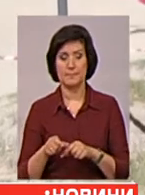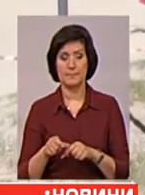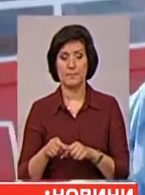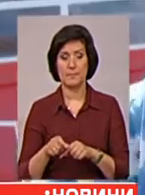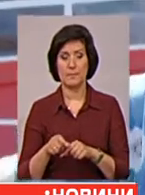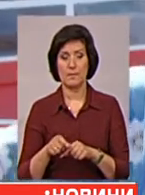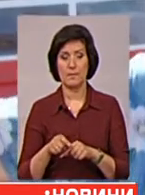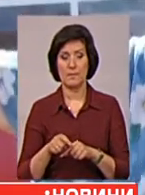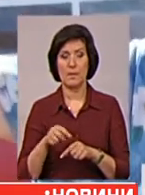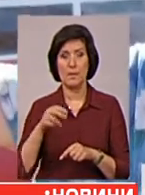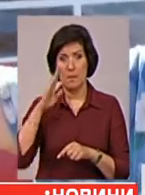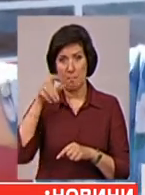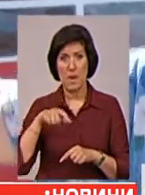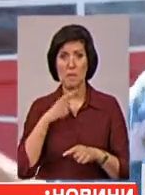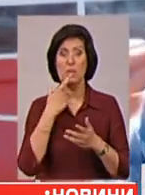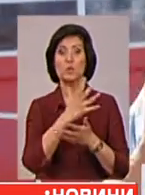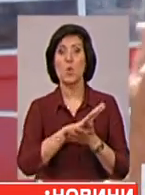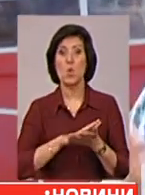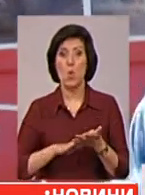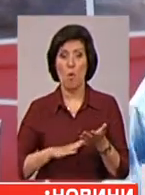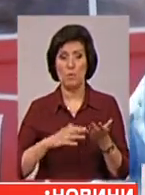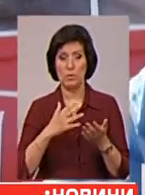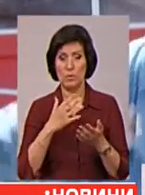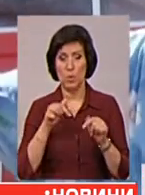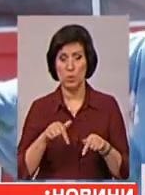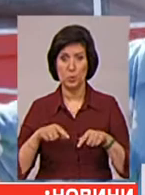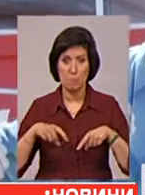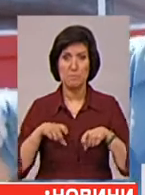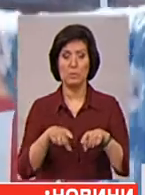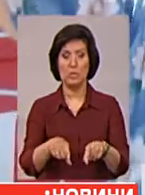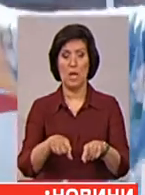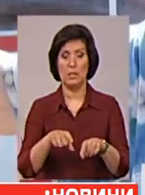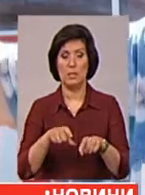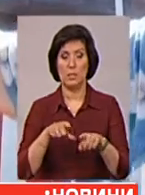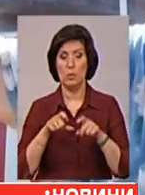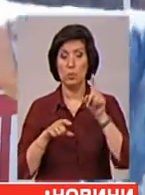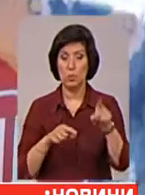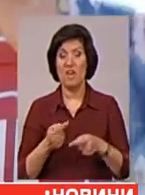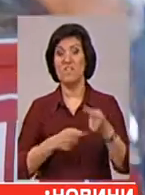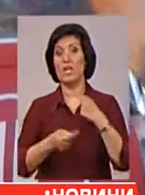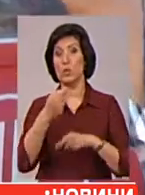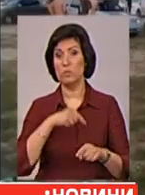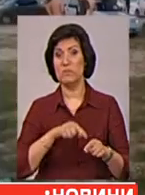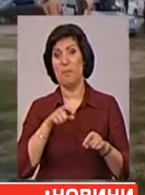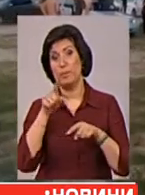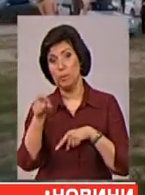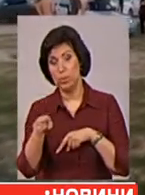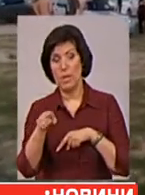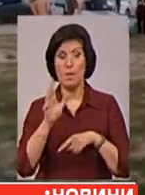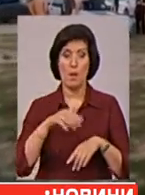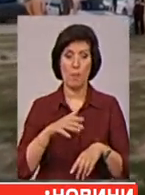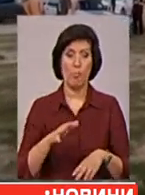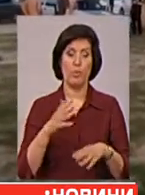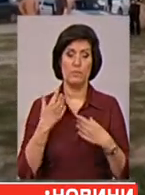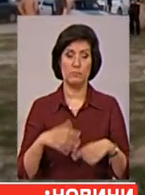тут пар йшов з кров'ю, біжав з носом, от сюди біжав. І побіг туди, то він вернувся туди, побіг туди. А тоді в